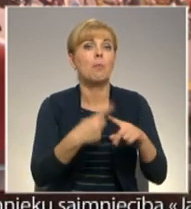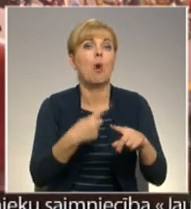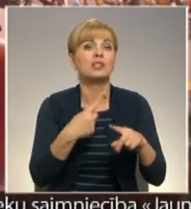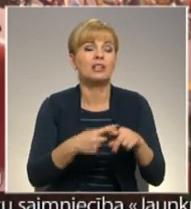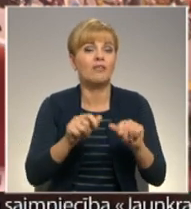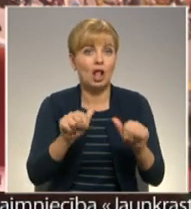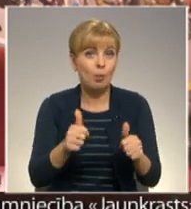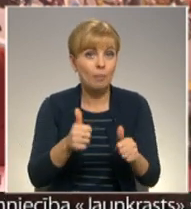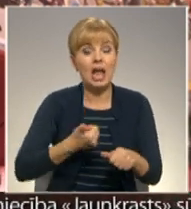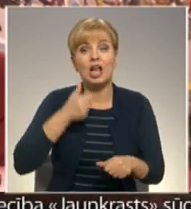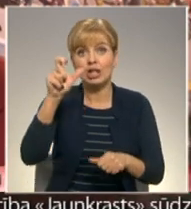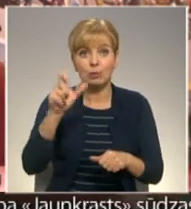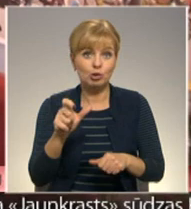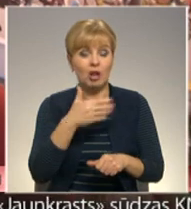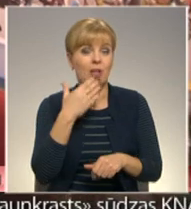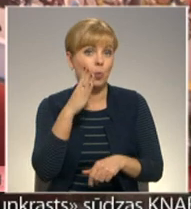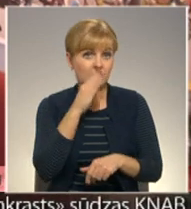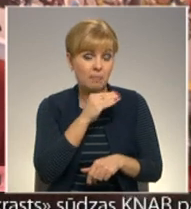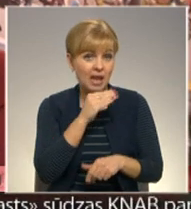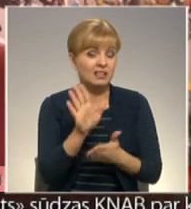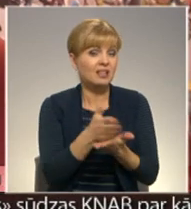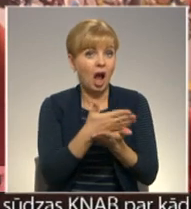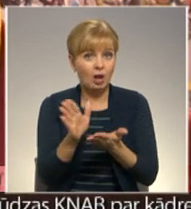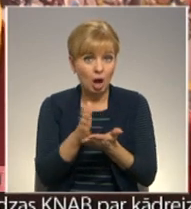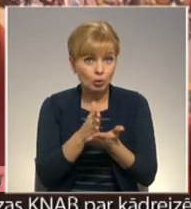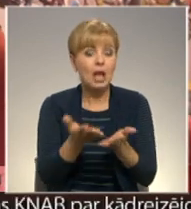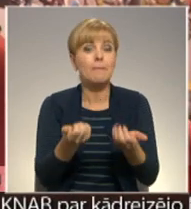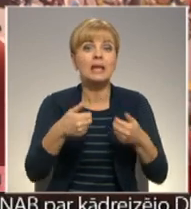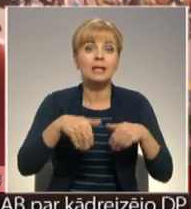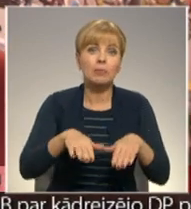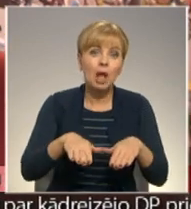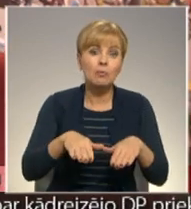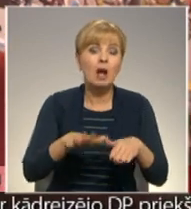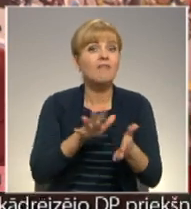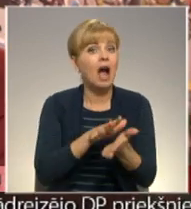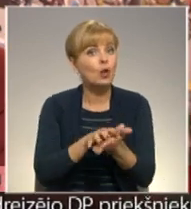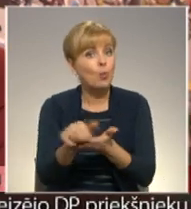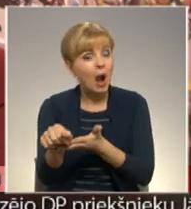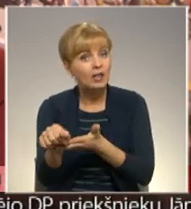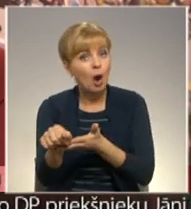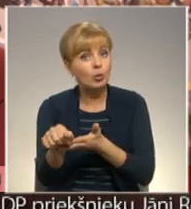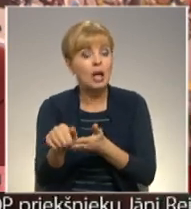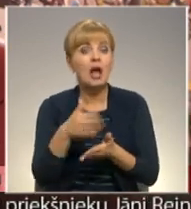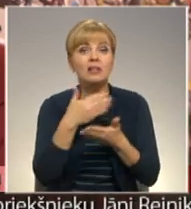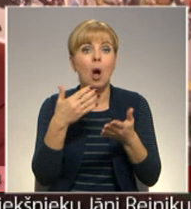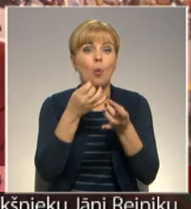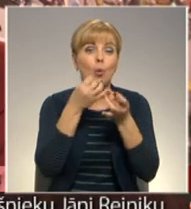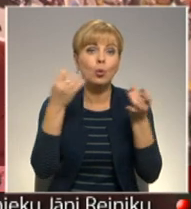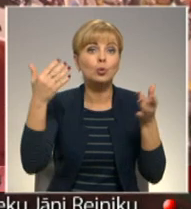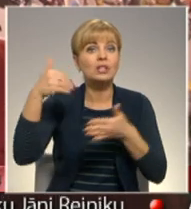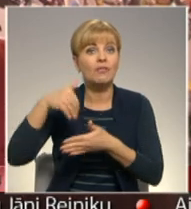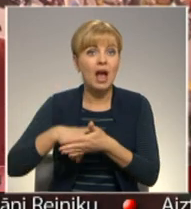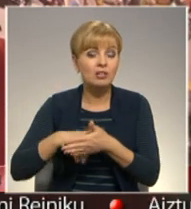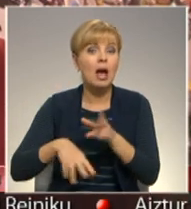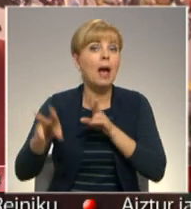ja īpašnieks nav spējīgs pats savest kārtībā, tad viņš pieņēma lēmumu. Vai nu nojauk, ja tā nav kultūra vēsturiska ēka, ja